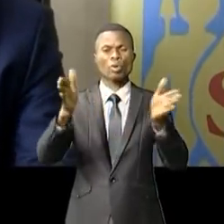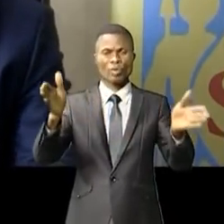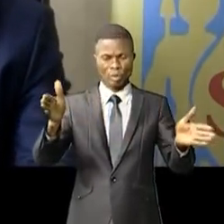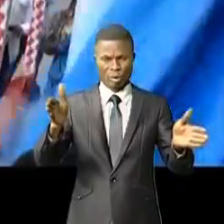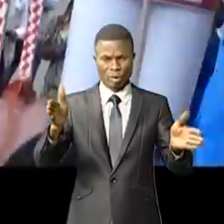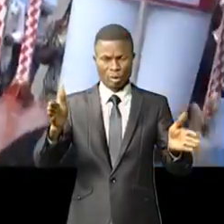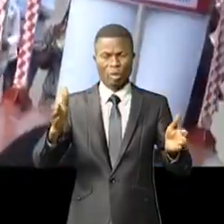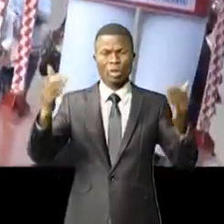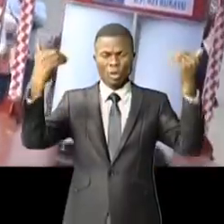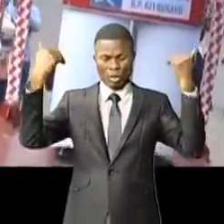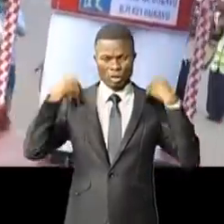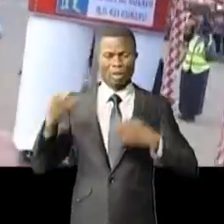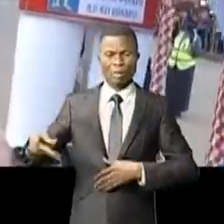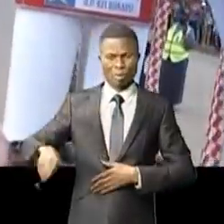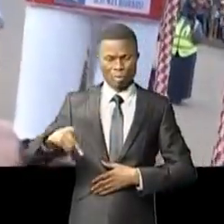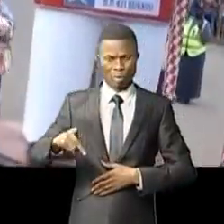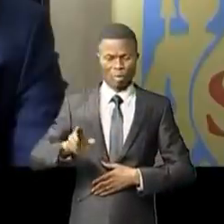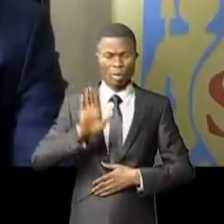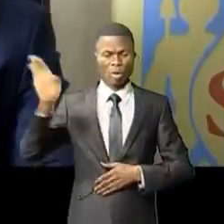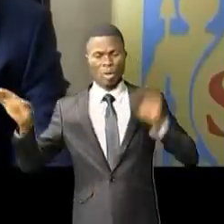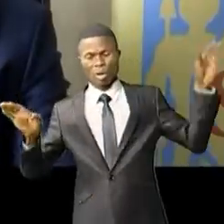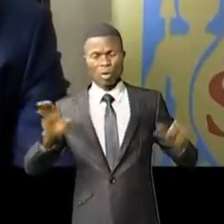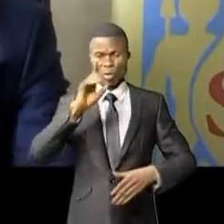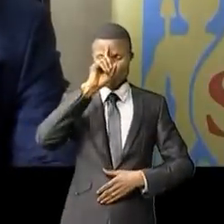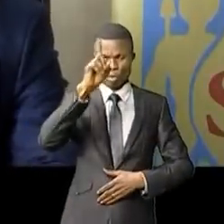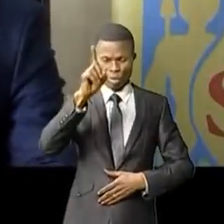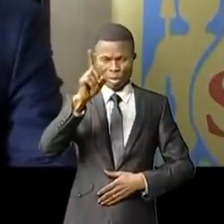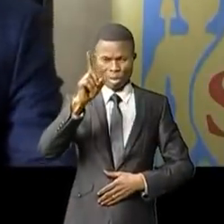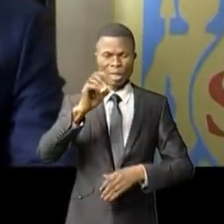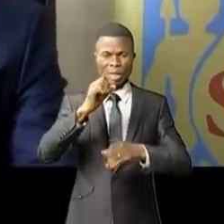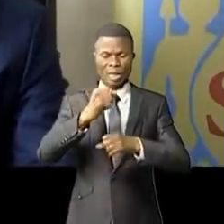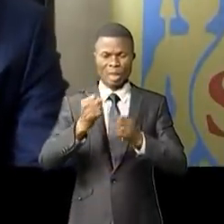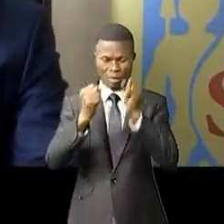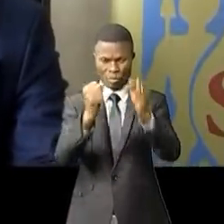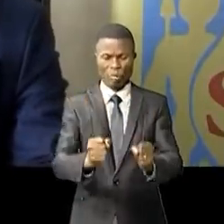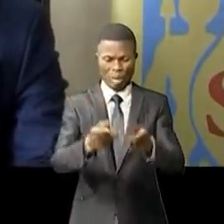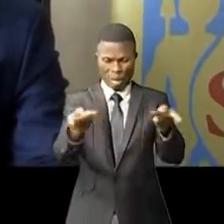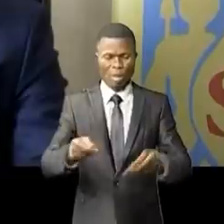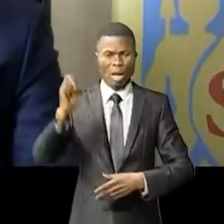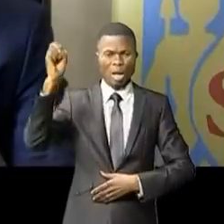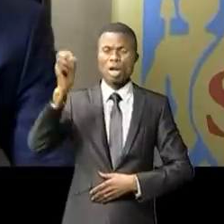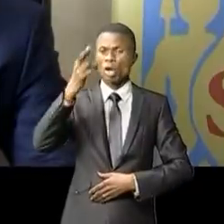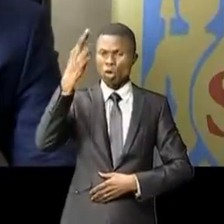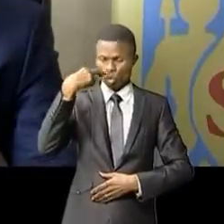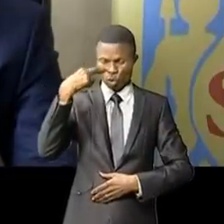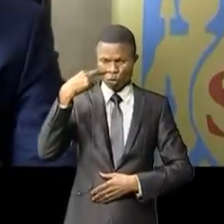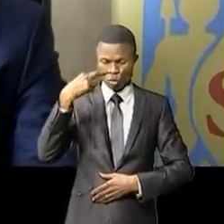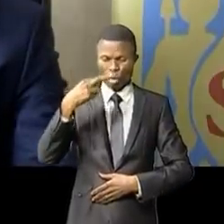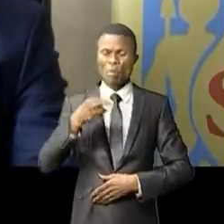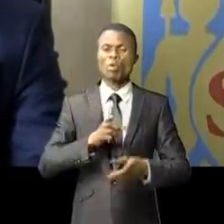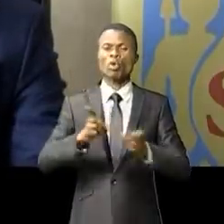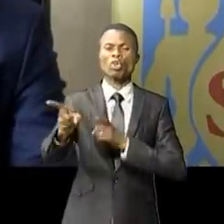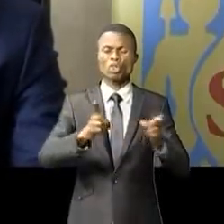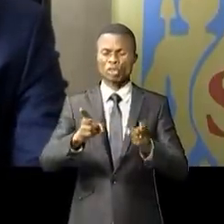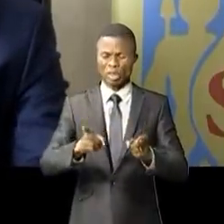à l'autorité provinciale les robots intelligents installés à la place Rouge pour une régulation automatique